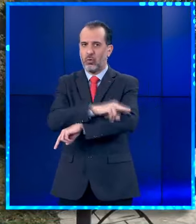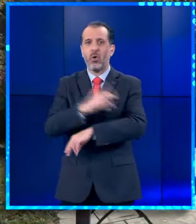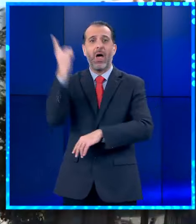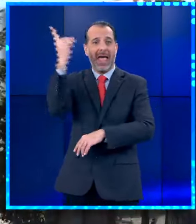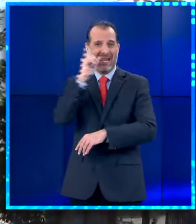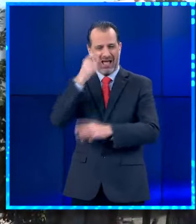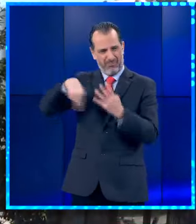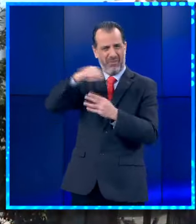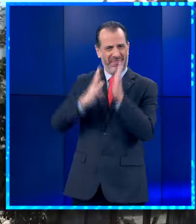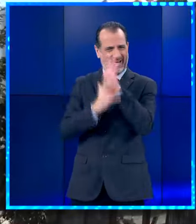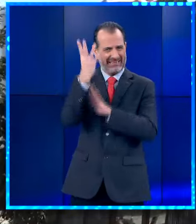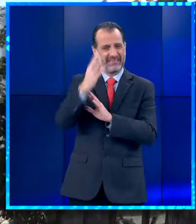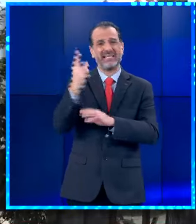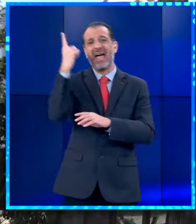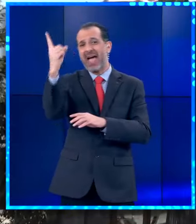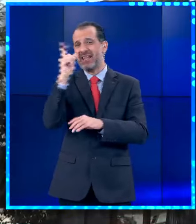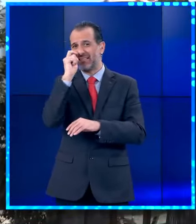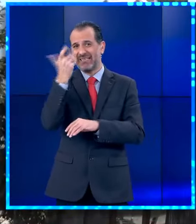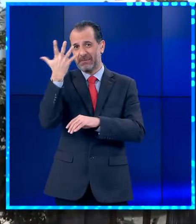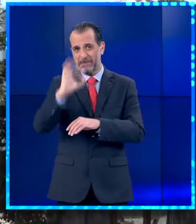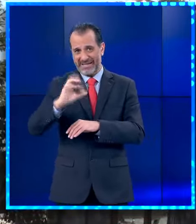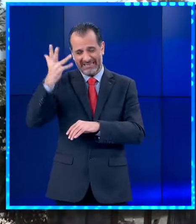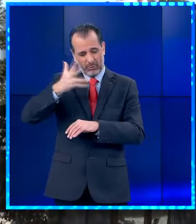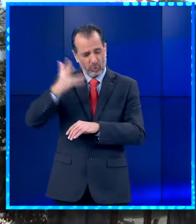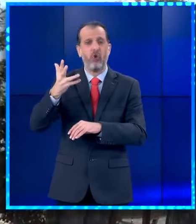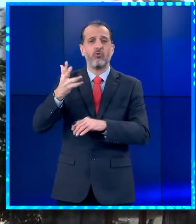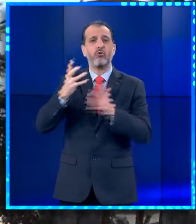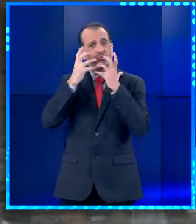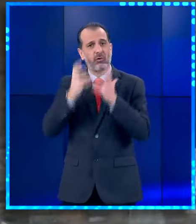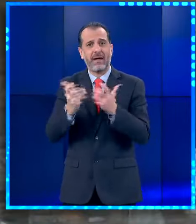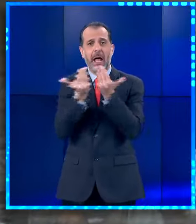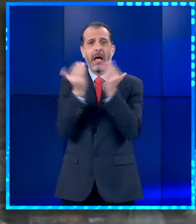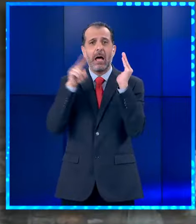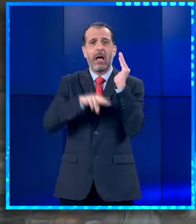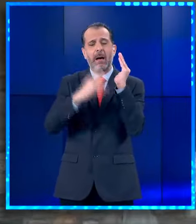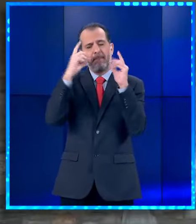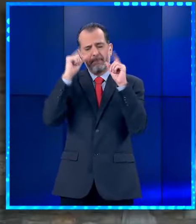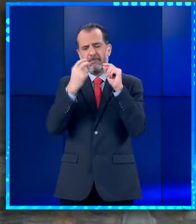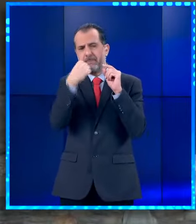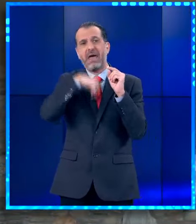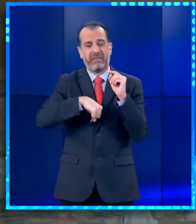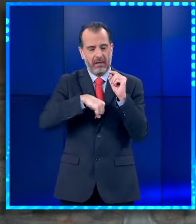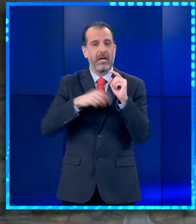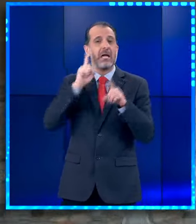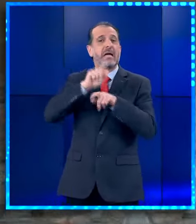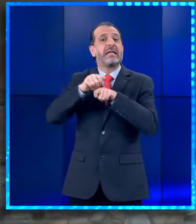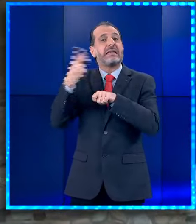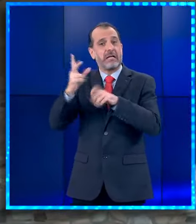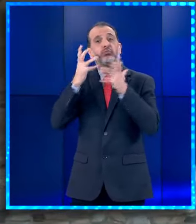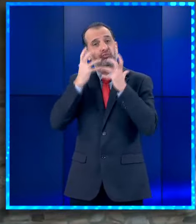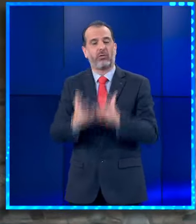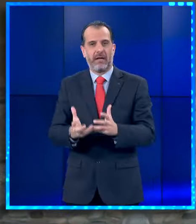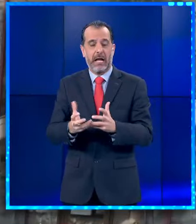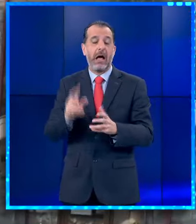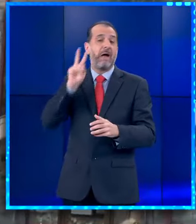Υπότιτλοι AUTHORWAVE Είναι διασωληνωμένος στη ΜΕΦ. Σε σοβαρή κατάσταση νοσηλεύεται και η σύζυγός του. Αιτία για τη δηλητηρίαση